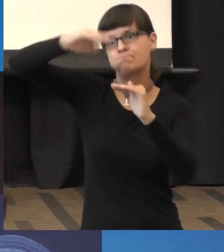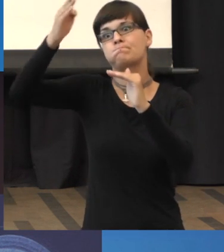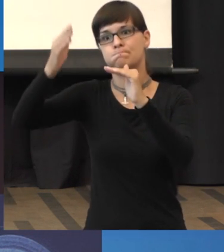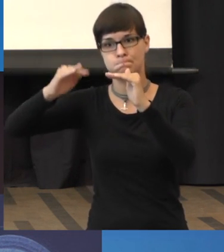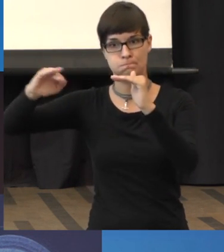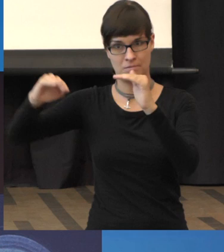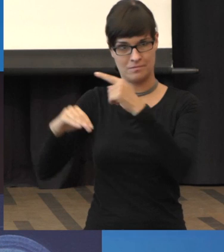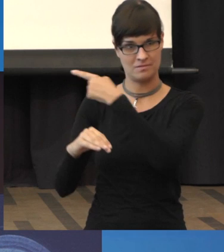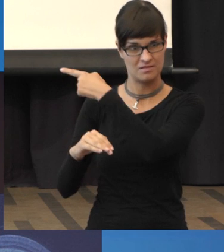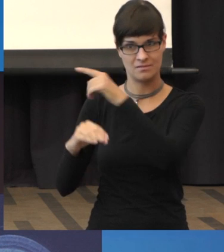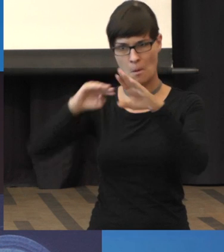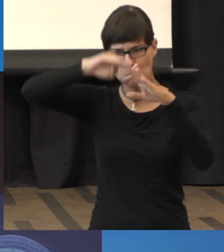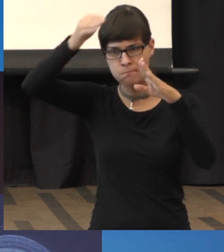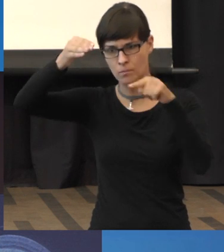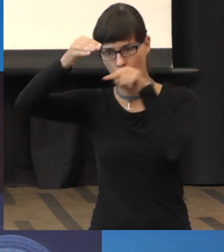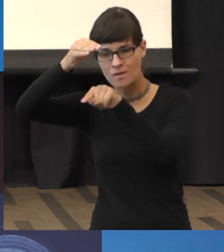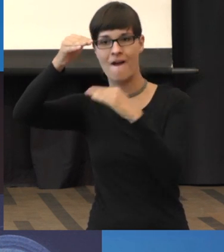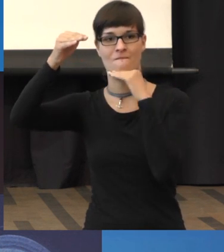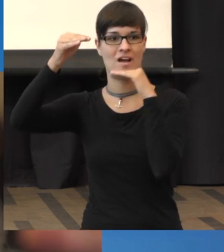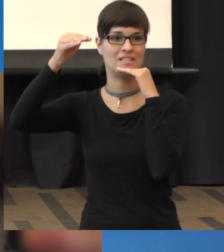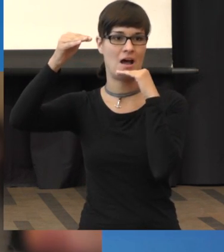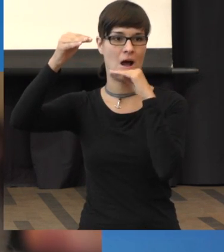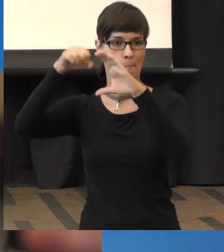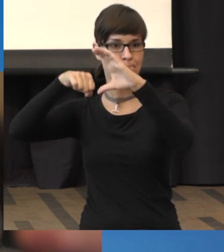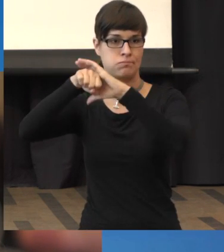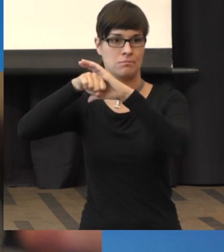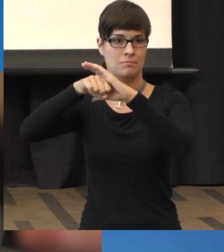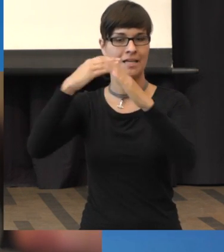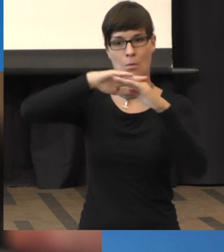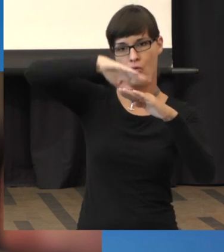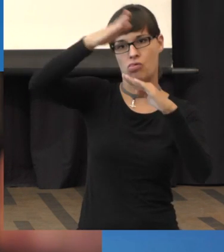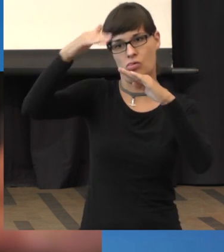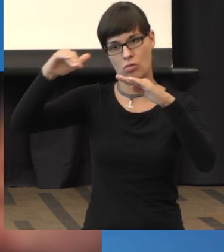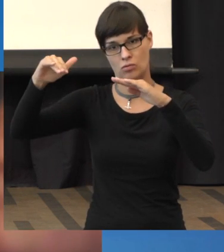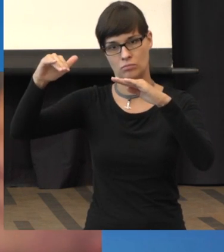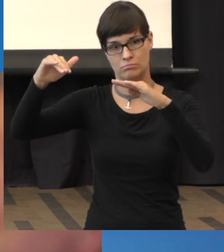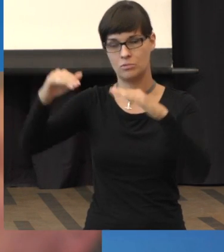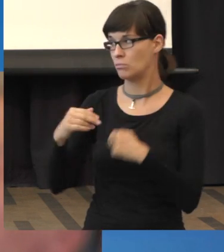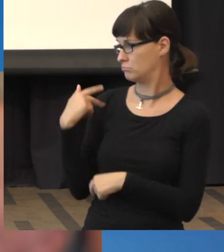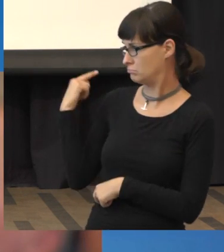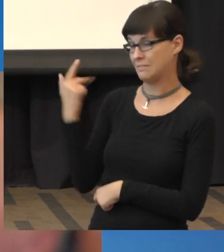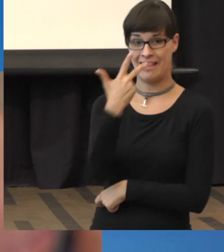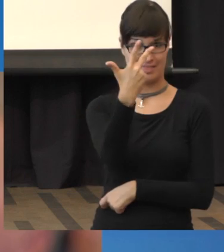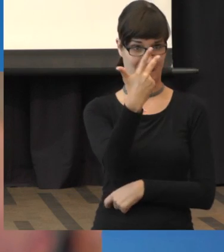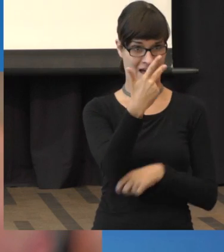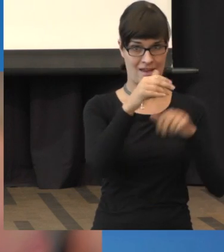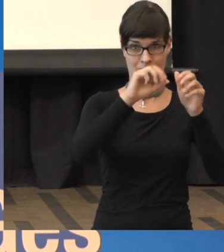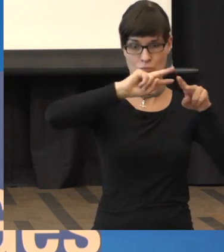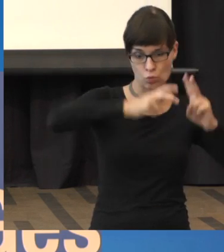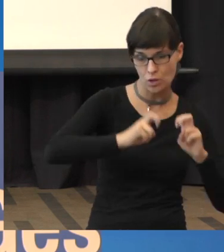-Untersuchung. Hier ist Wasser drunter. Das ist das, was wir Augenärzte machen mit Ihnen an Diagnostik,